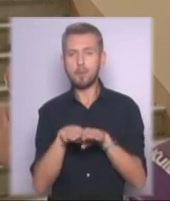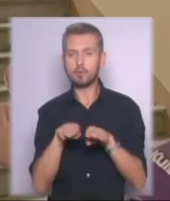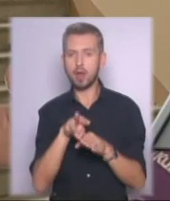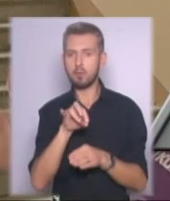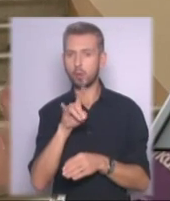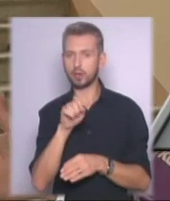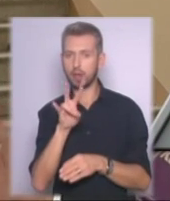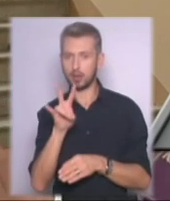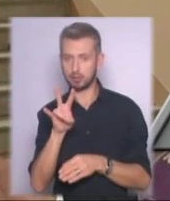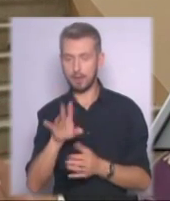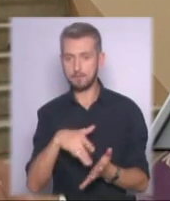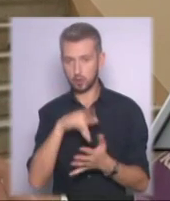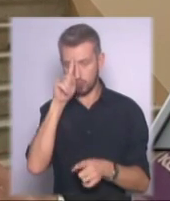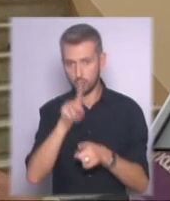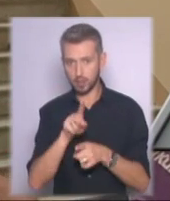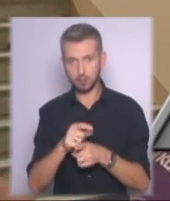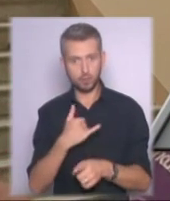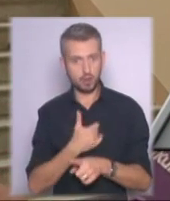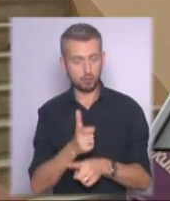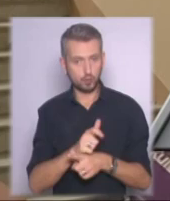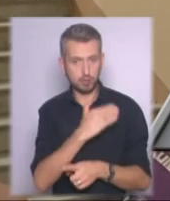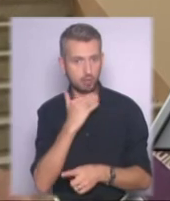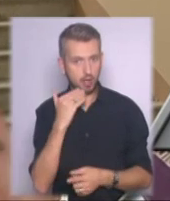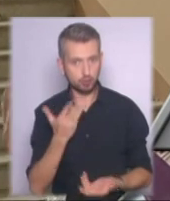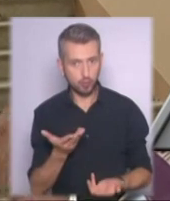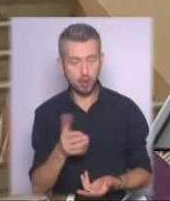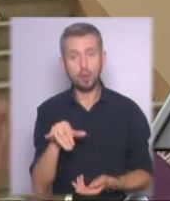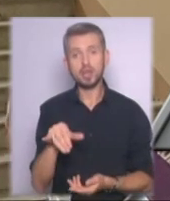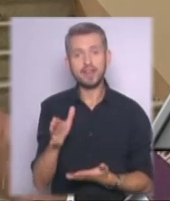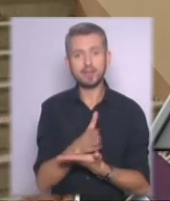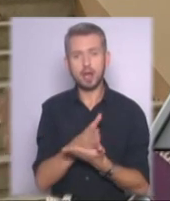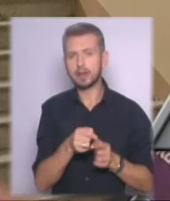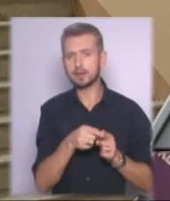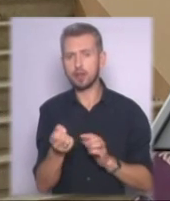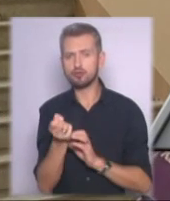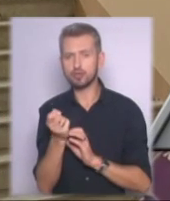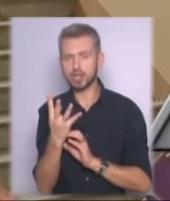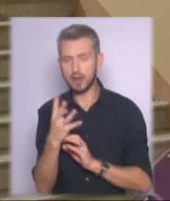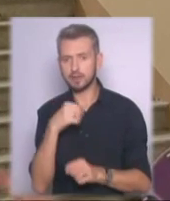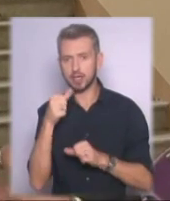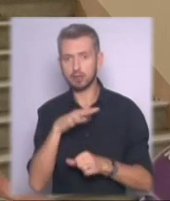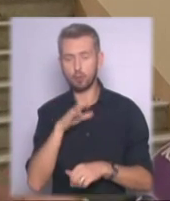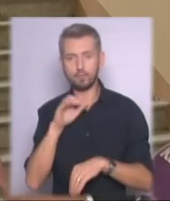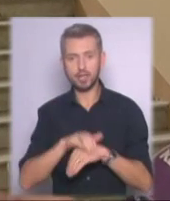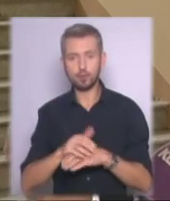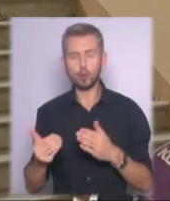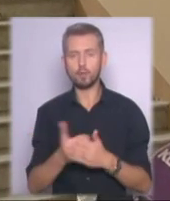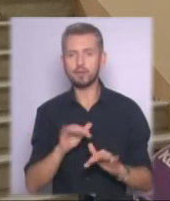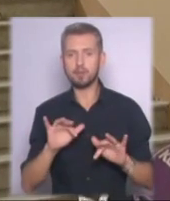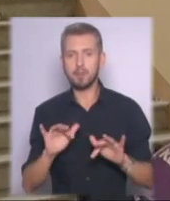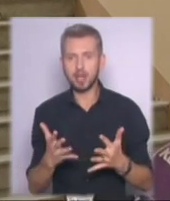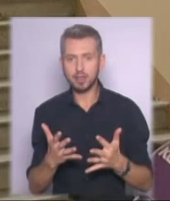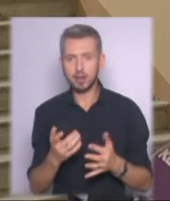з містом-побратимом, так в нас дуже багато. В них взагалі за 2014 рік було виявлено нових випадків